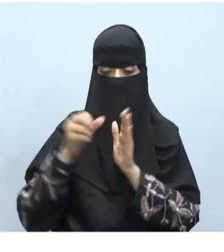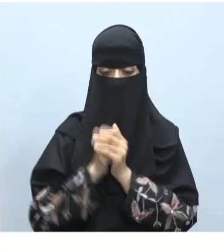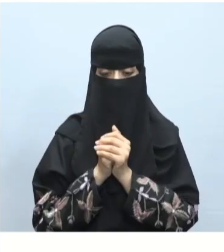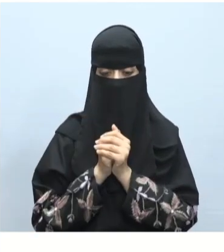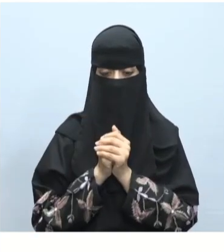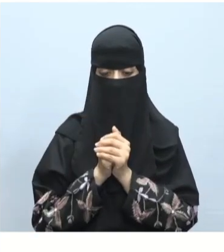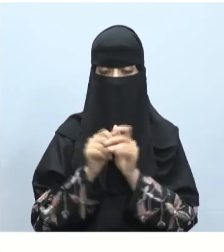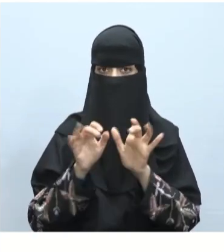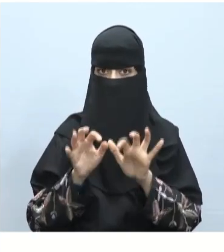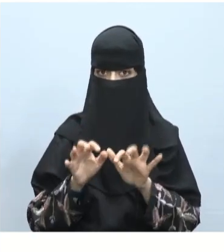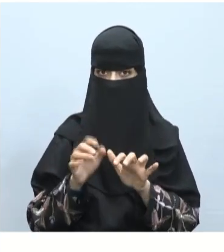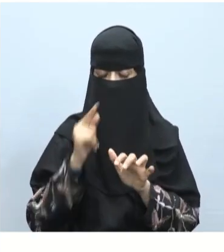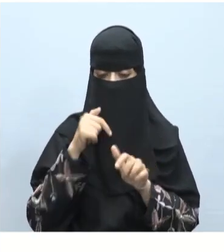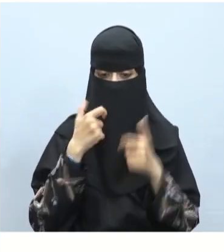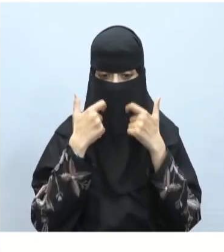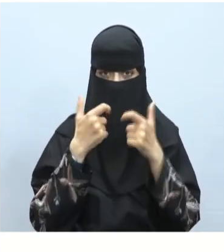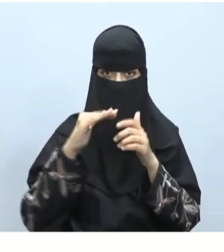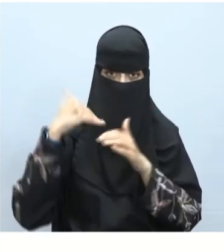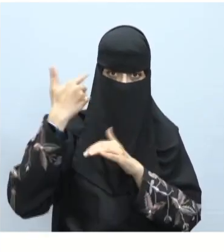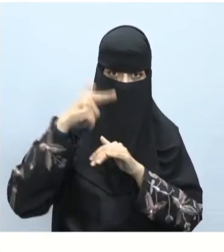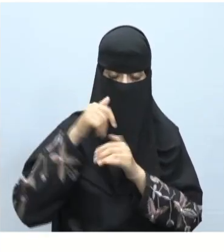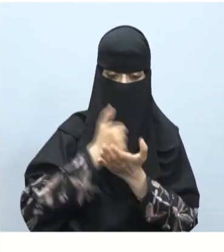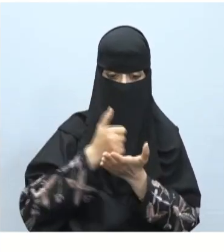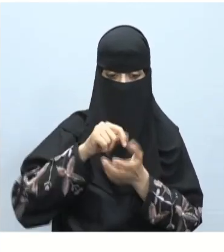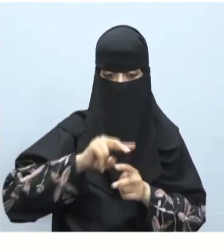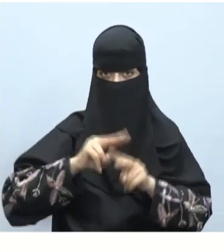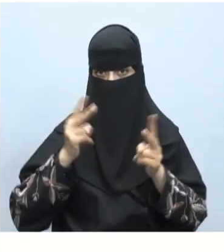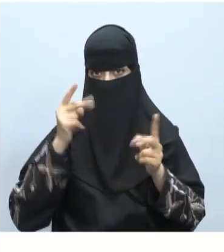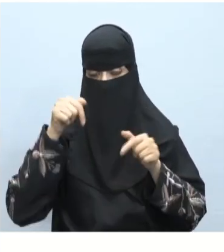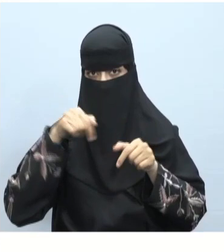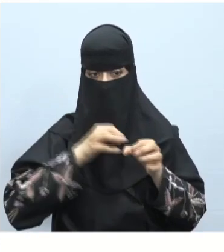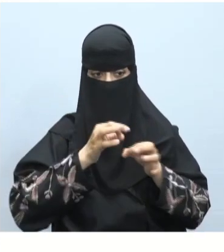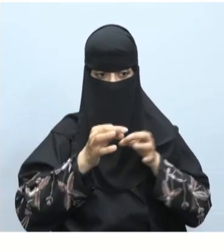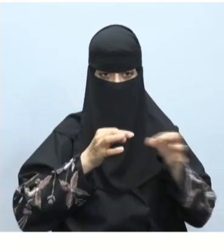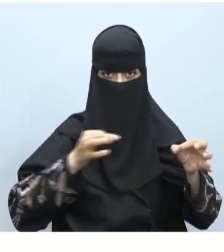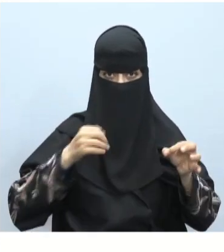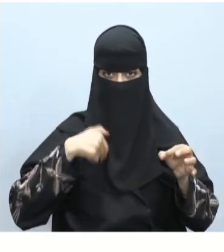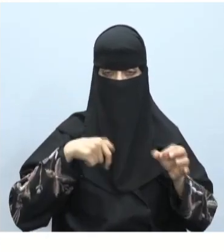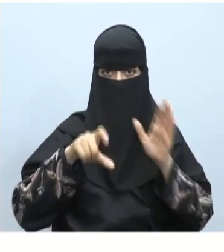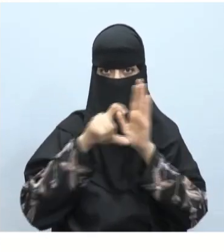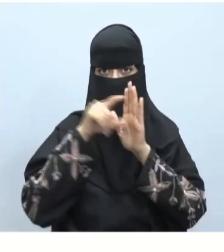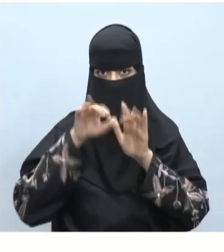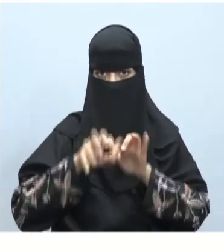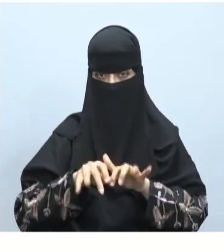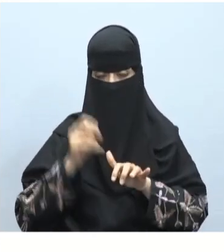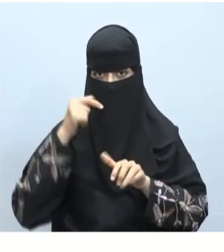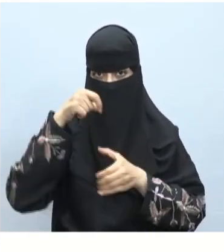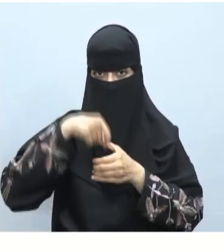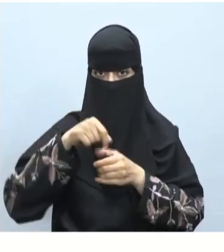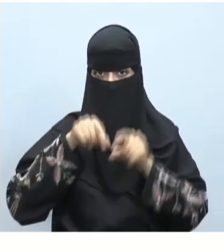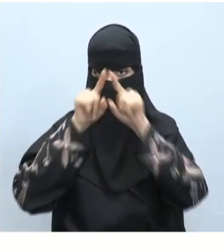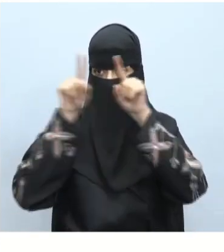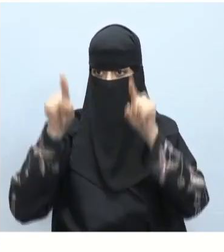نلاحظ بعد اختيار النمط اختلاف في تنسيق النص المكتوب في